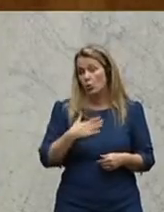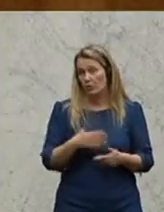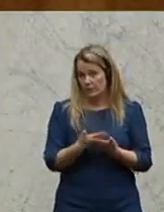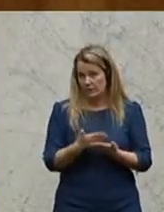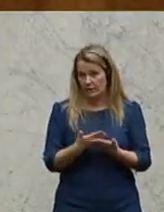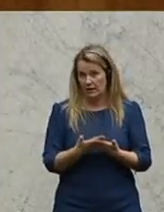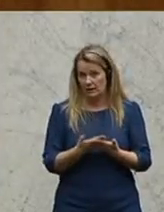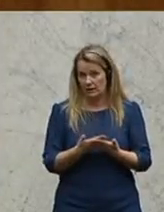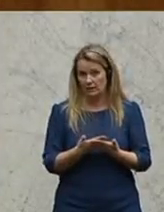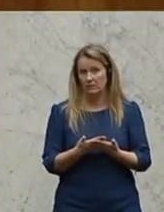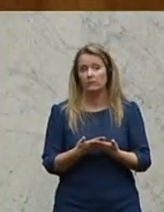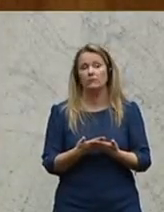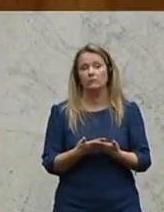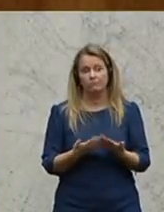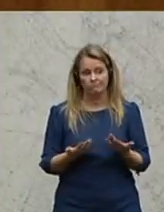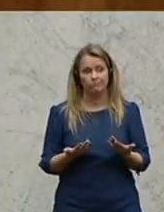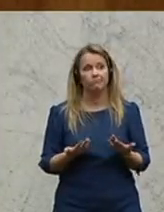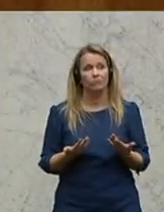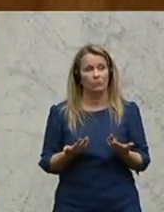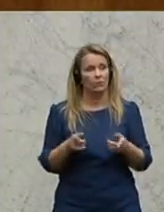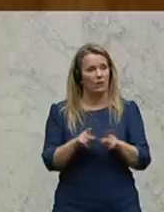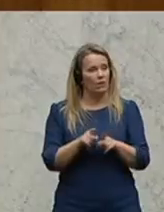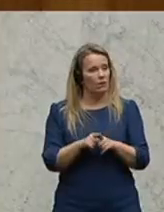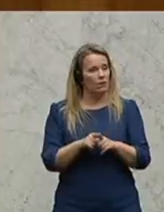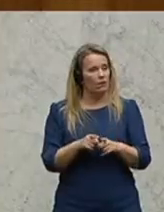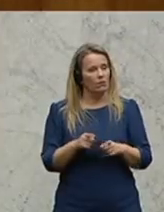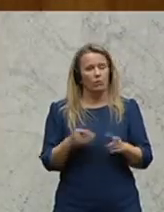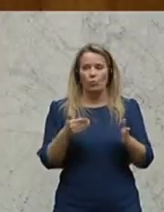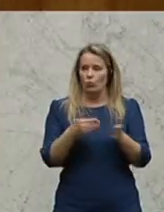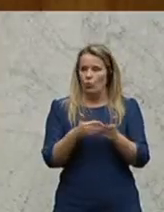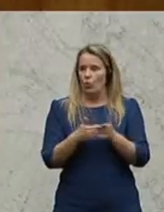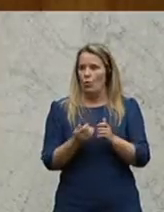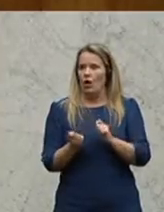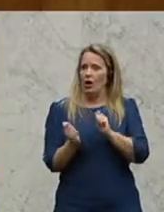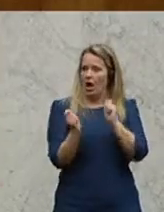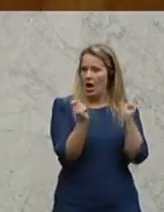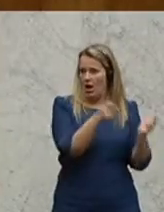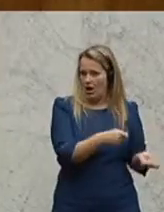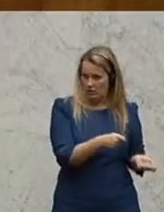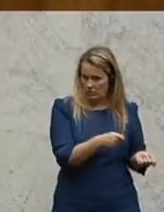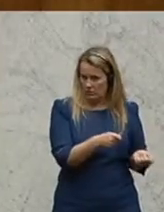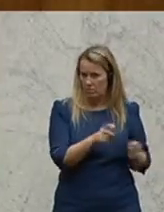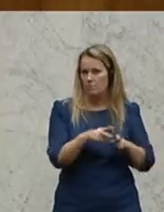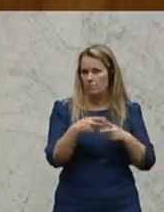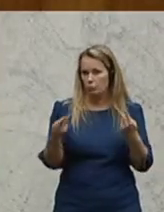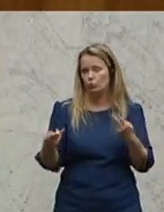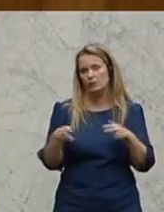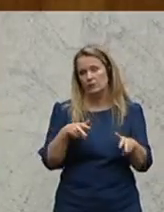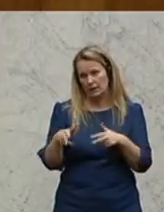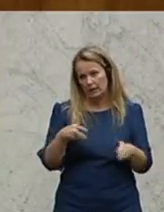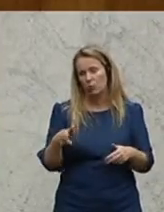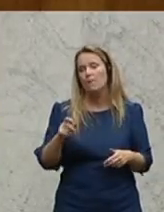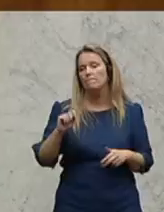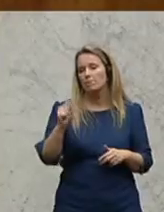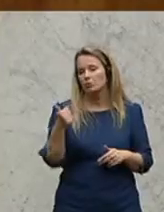Abschluss auch noch einen Entschließungsantrag einbringen. Die Bundesregierung und